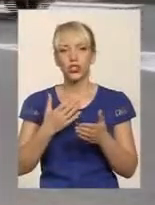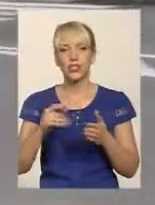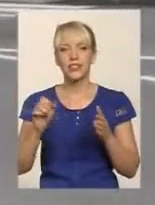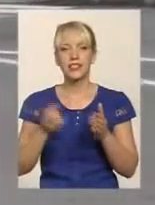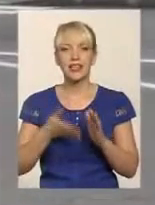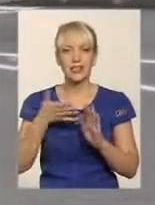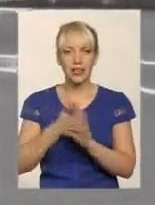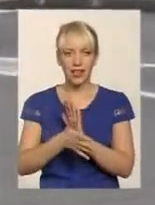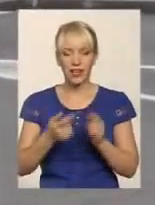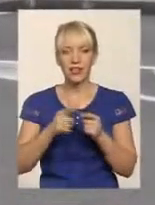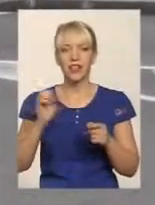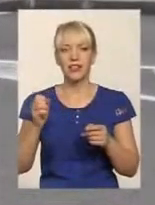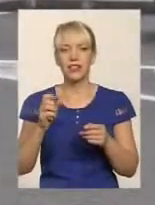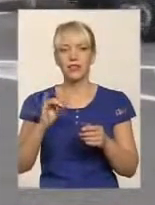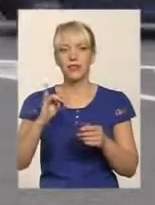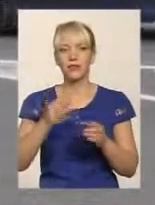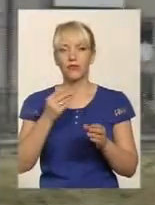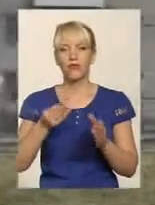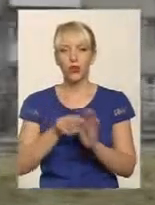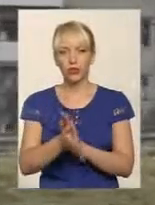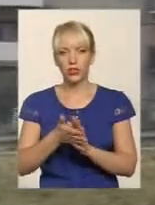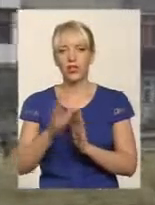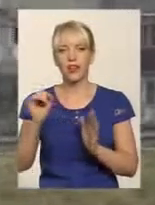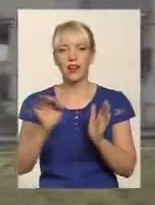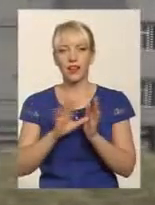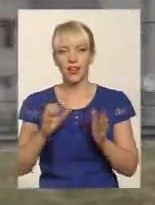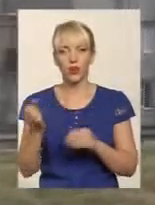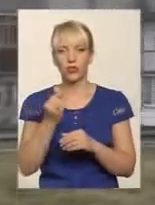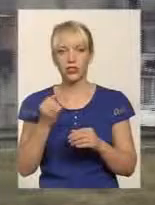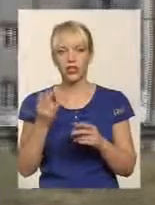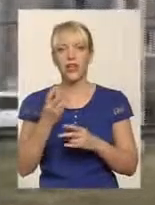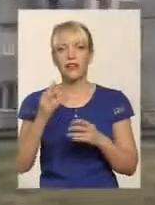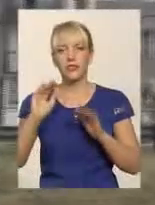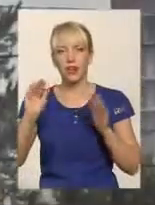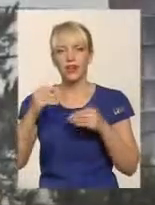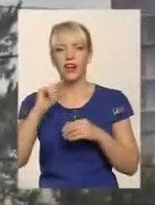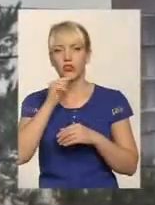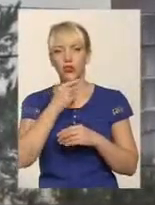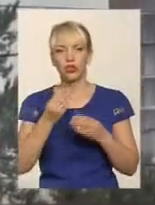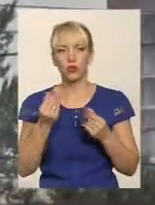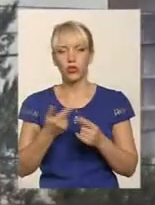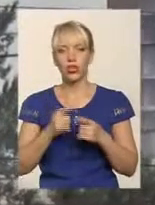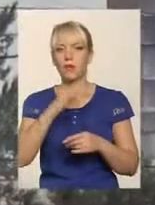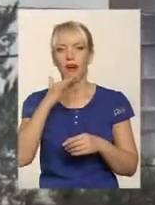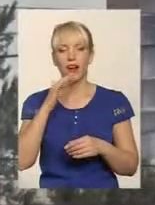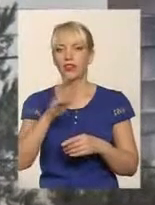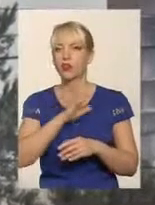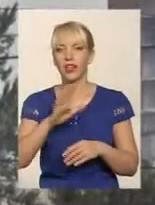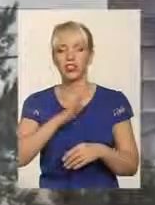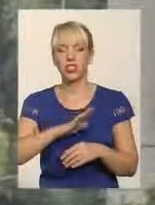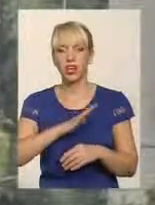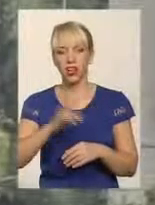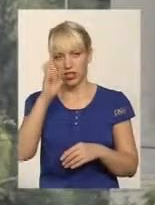енергоносії багатьох підштовхують до ощадності. Чимало мешканців обласного центру не чекають державних програм, а самі